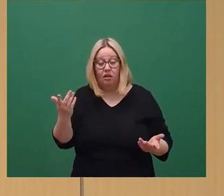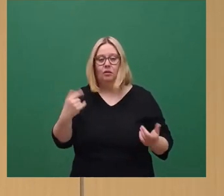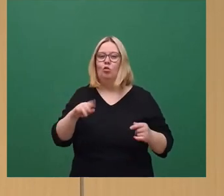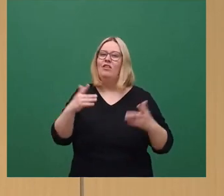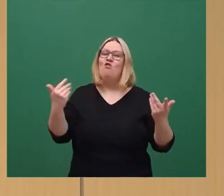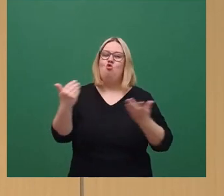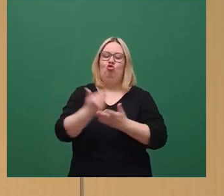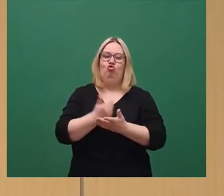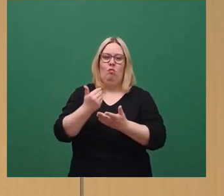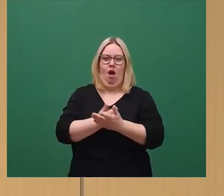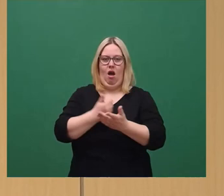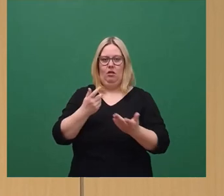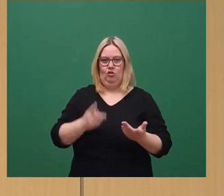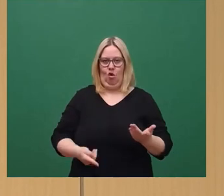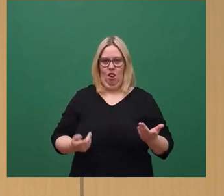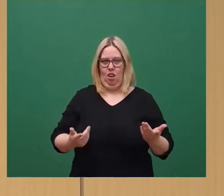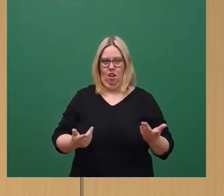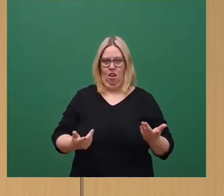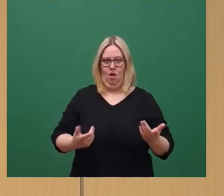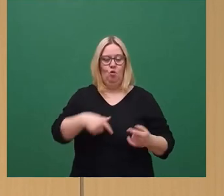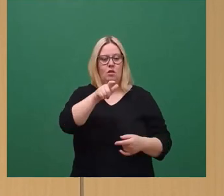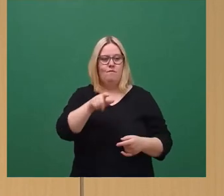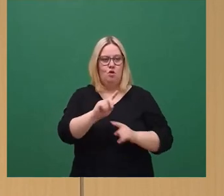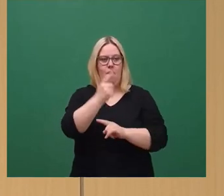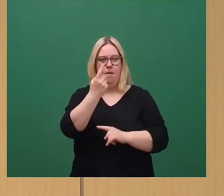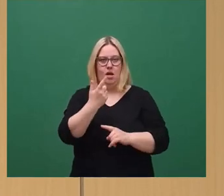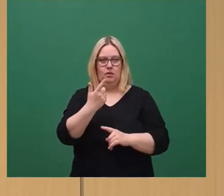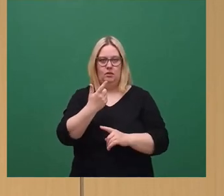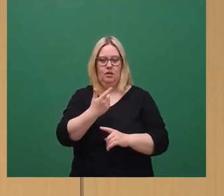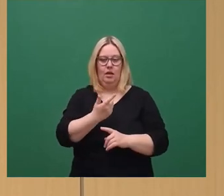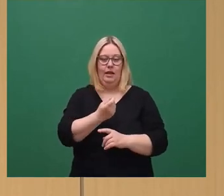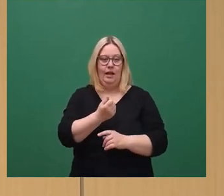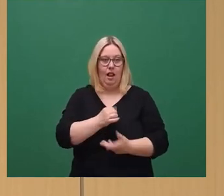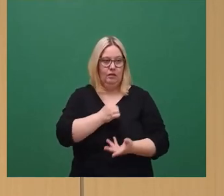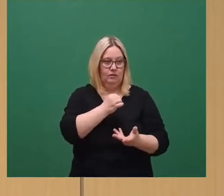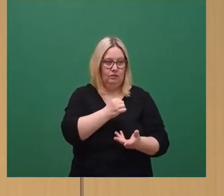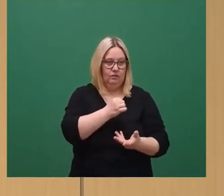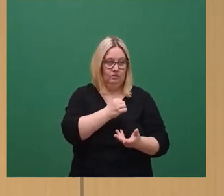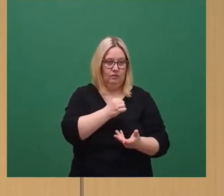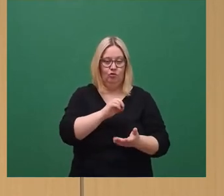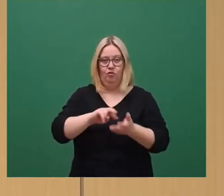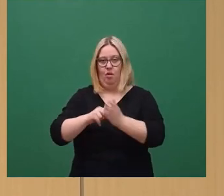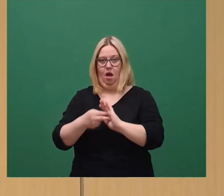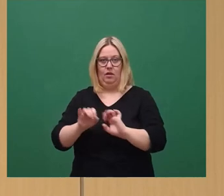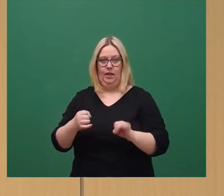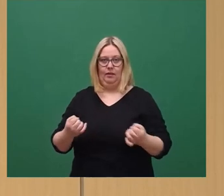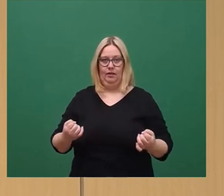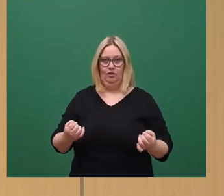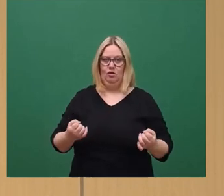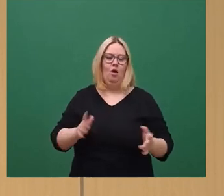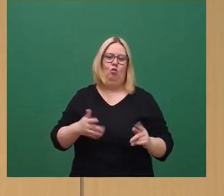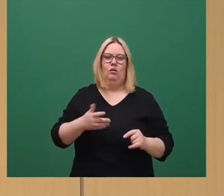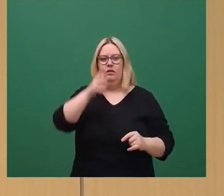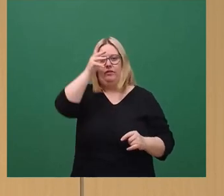gespart werden soll. Und dem Bürgermeister nicht vorhandenes Geld zukünftig einfach einplanen zu lassen, ist ebenfalls